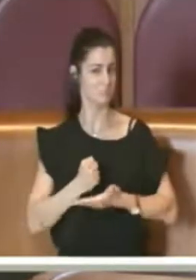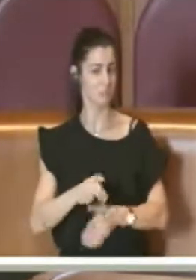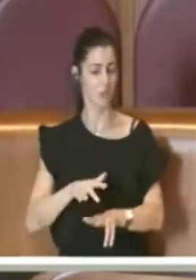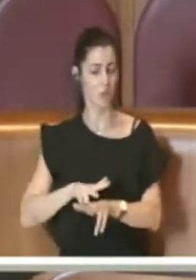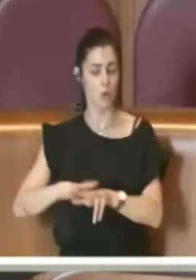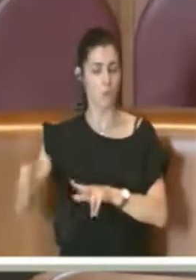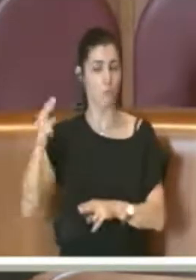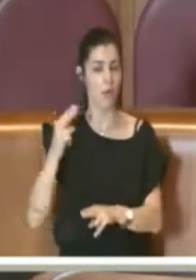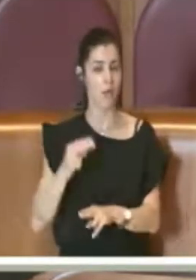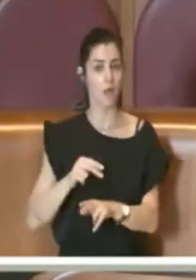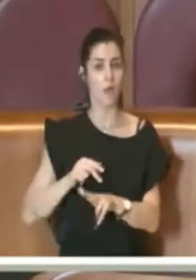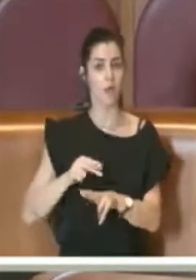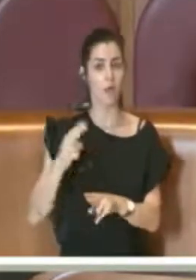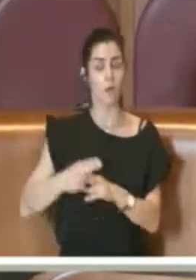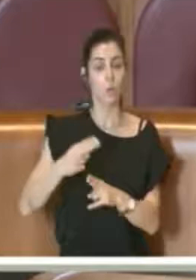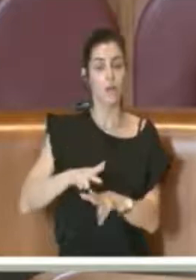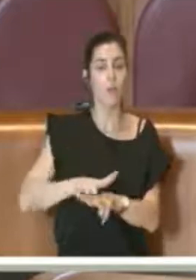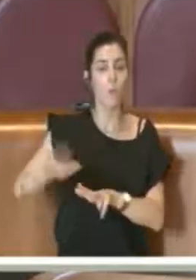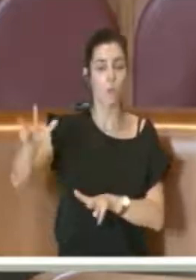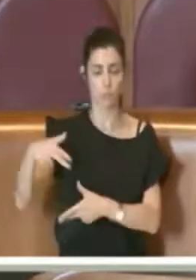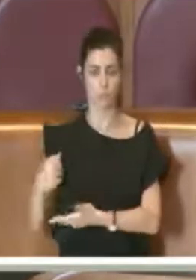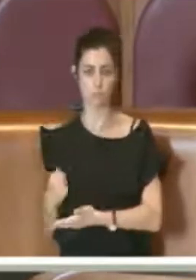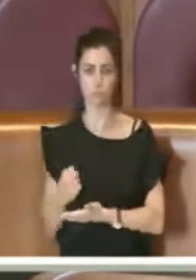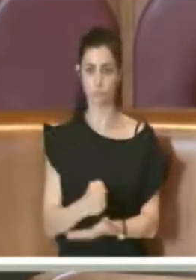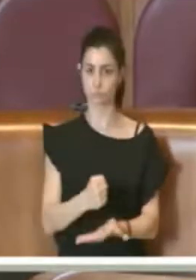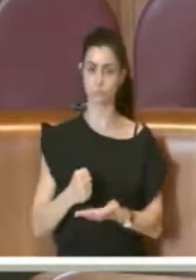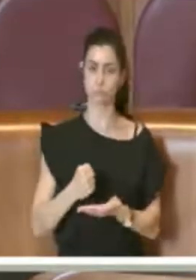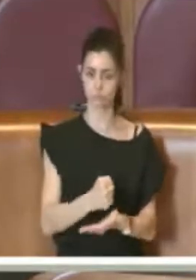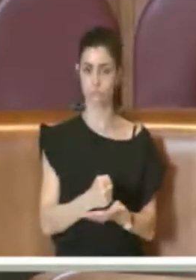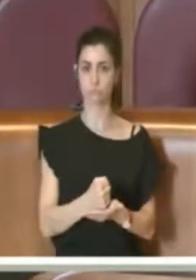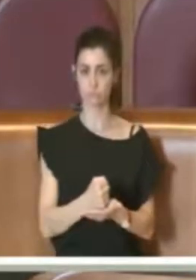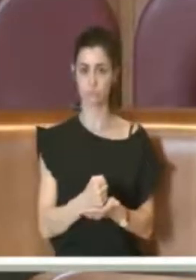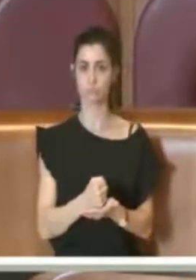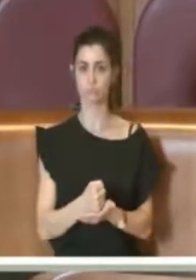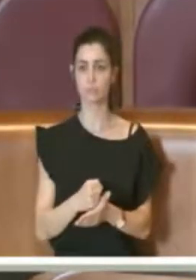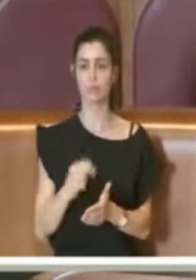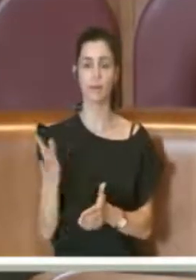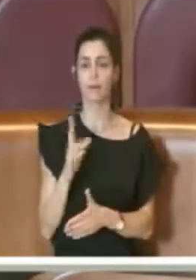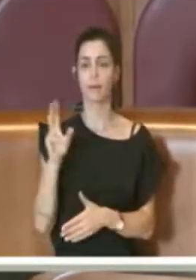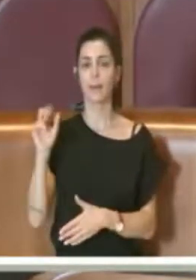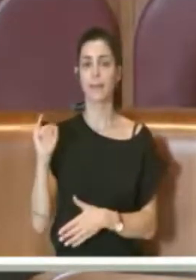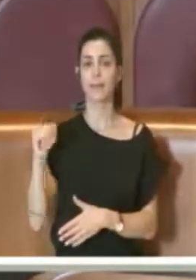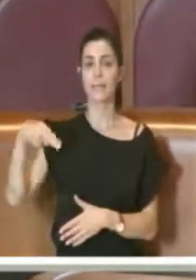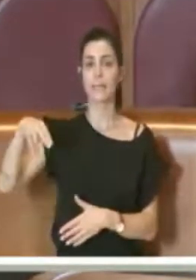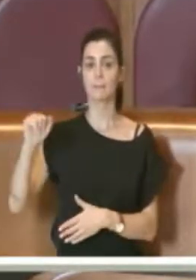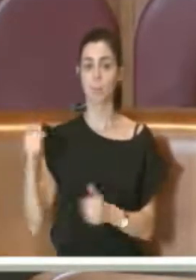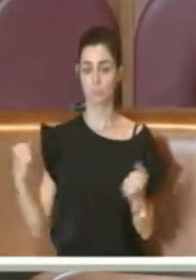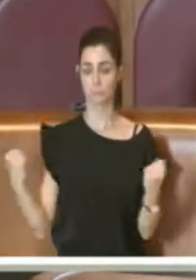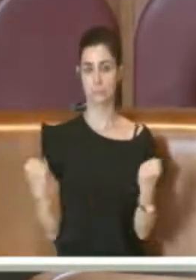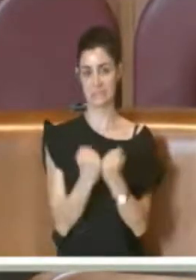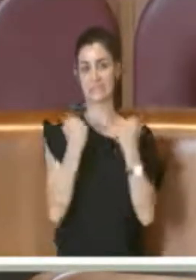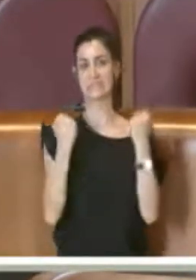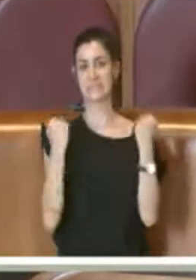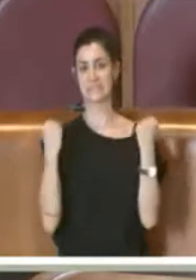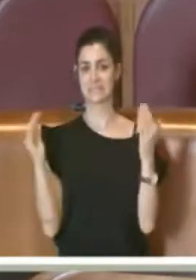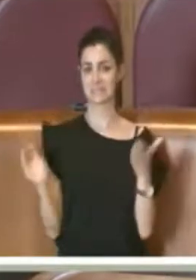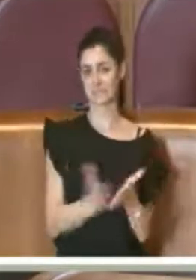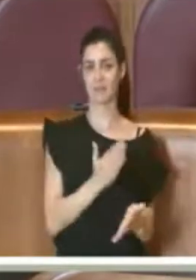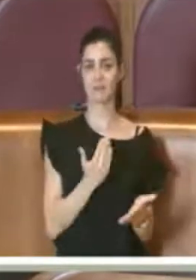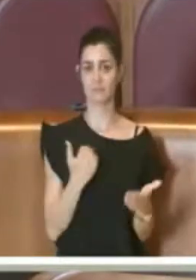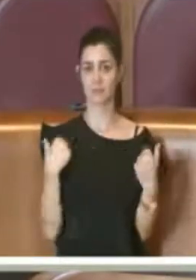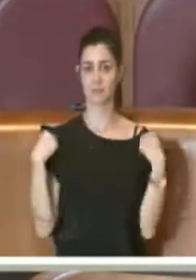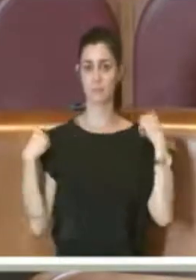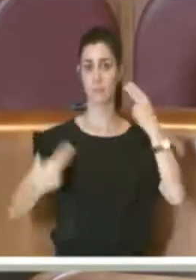Roma, sulla parte appunto dell'IMU del Comune di Roma, come potrebbe impattare sul bilancio comunale.